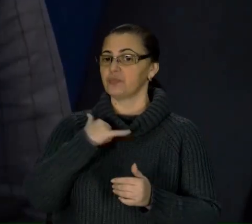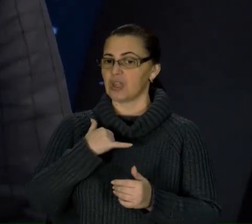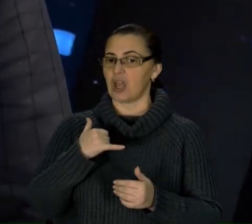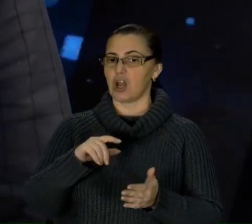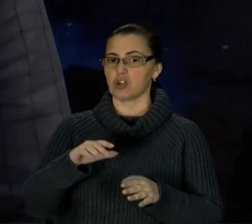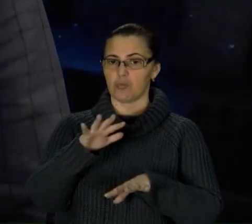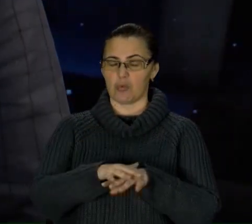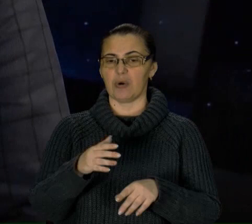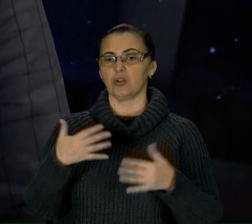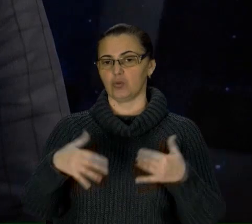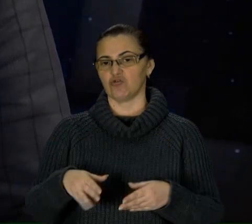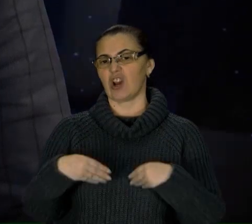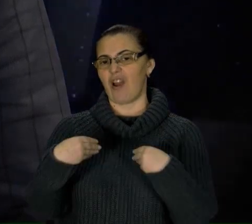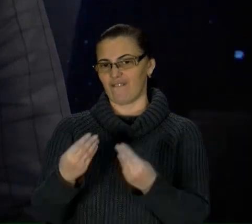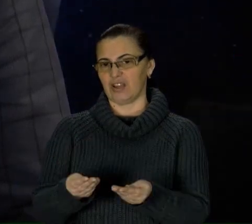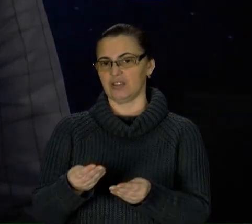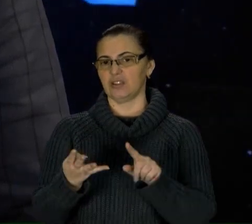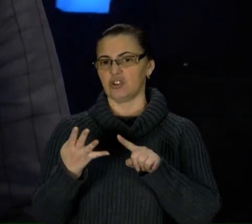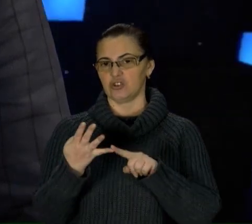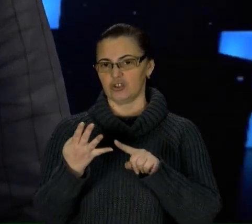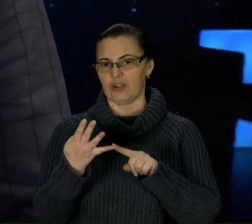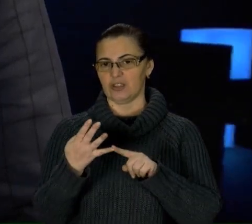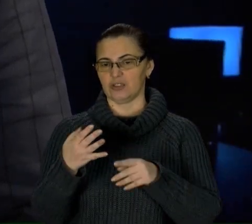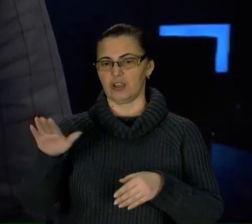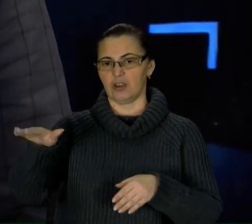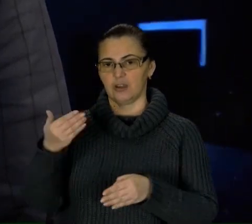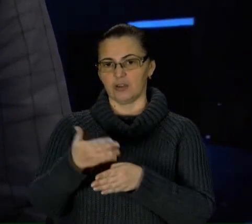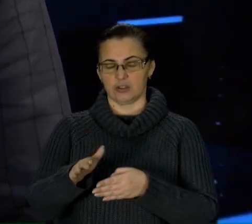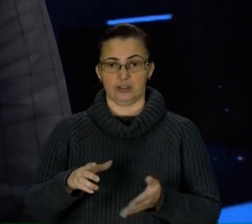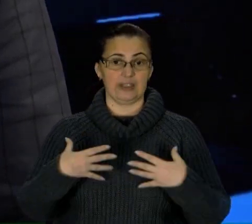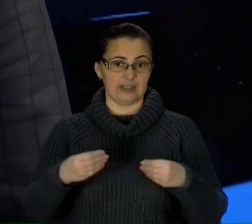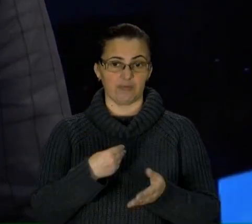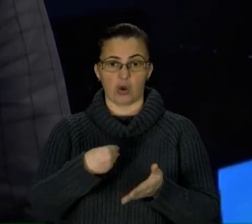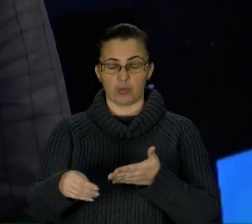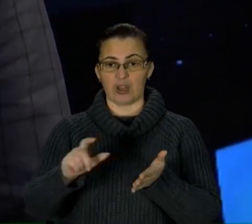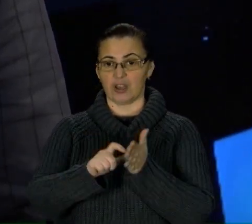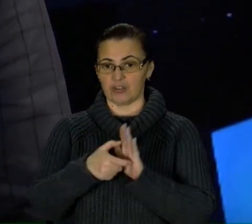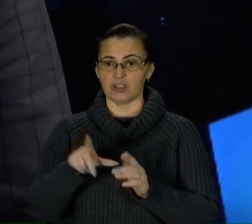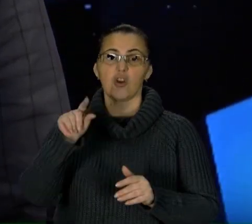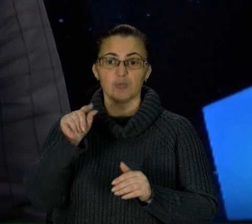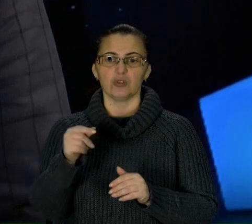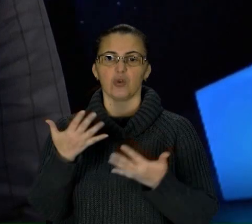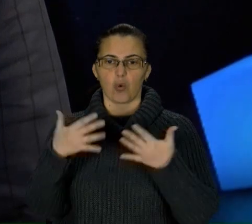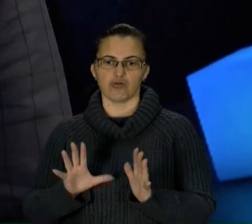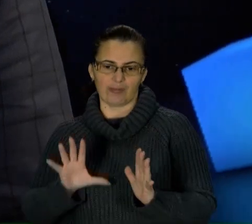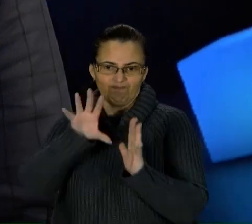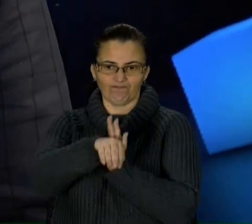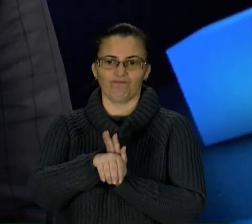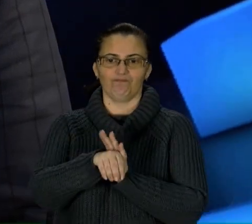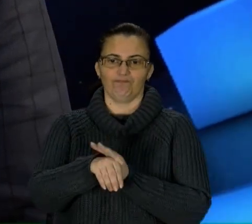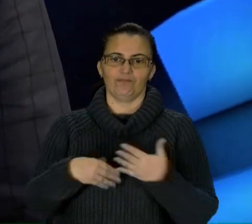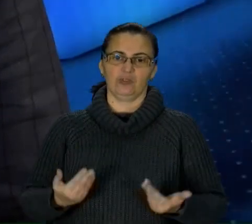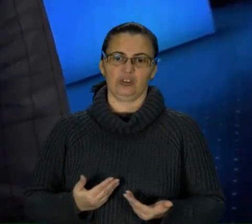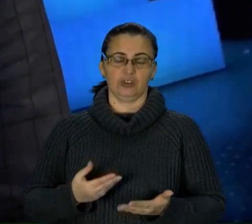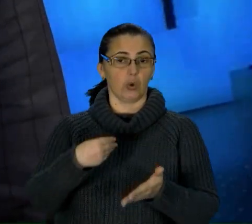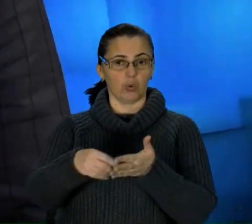виблили четвертий кредит. Причому сім'я придбала квартиру, і в понеділок вона вже туди заселяється. Вони придбали квартиру повністю з